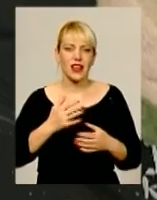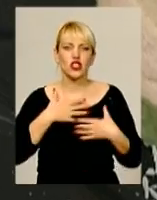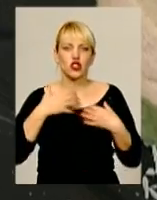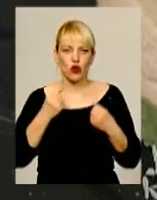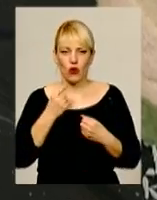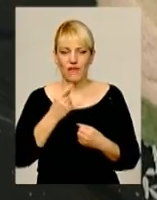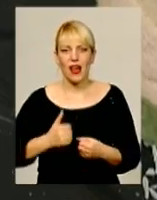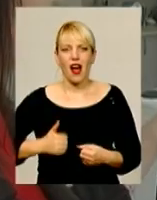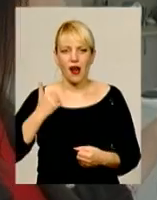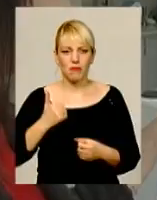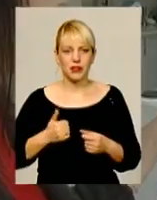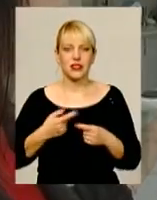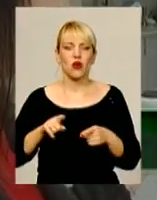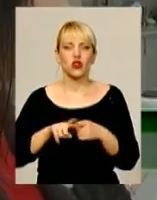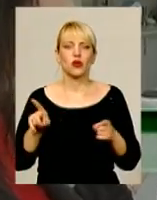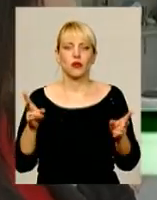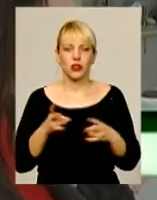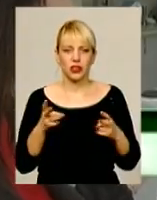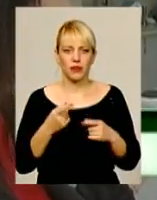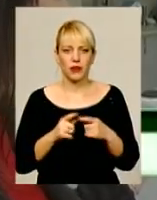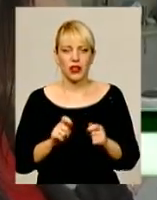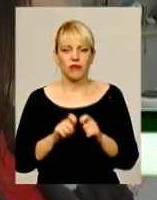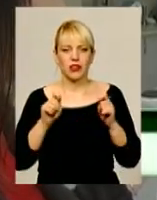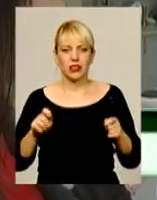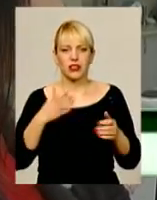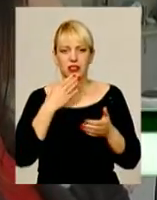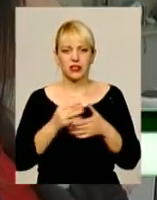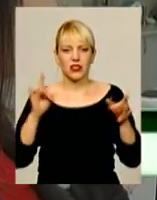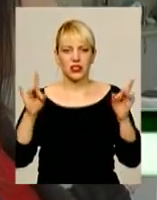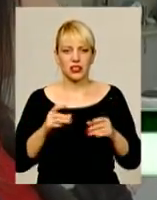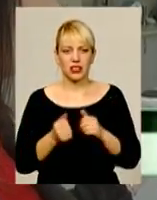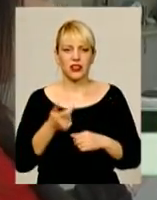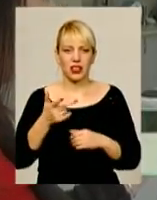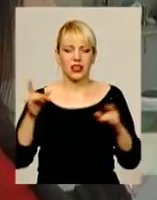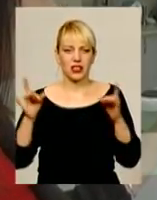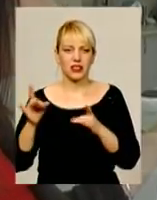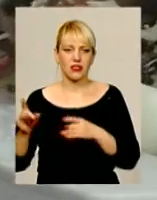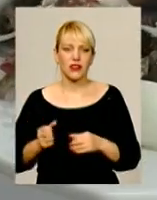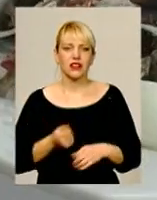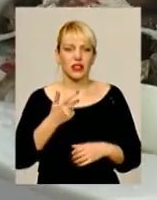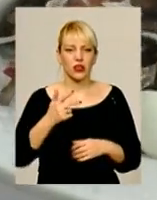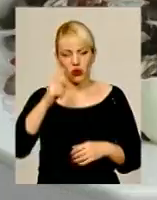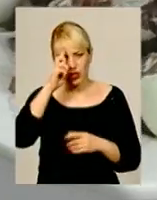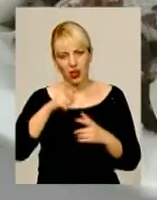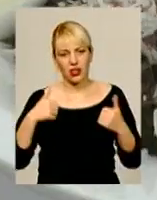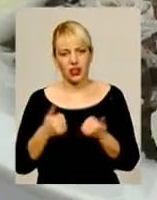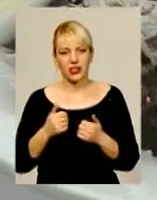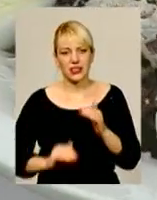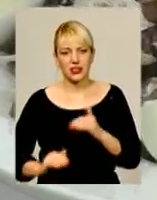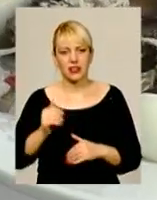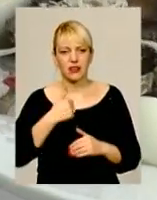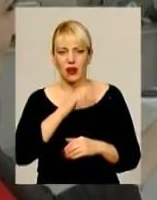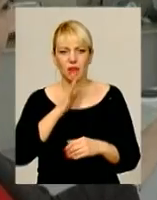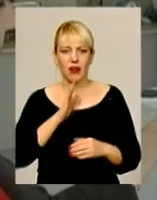майбутнім шеф-кухарям. Відкрити свій ресторан, навіть декілька ресторанів, навіть в декількох країнах. З дитинства я мамі